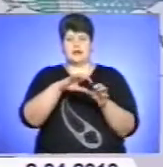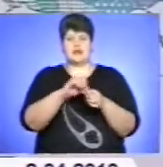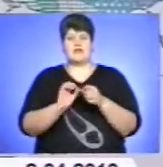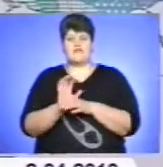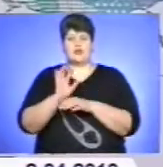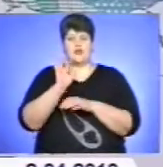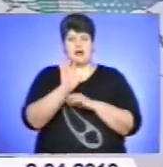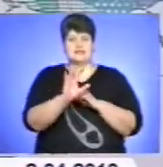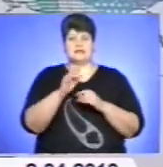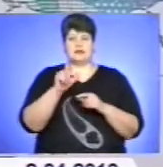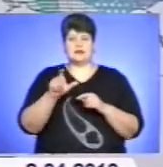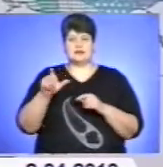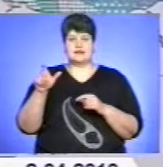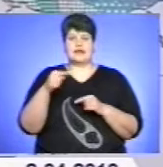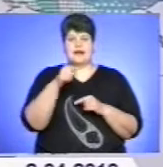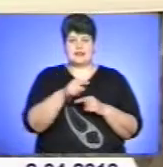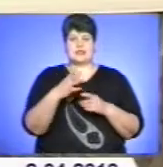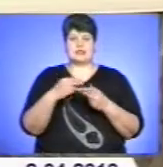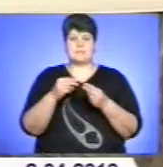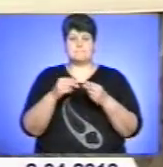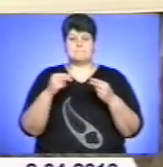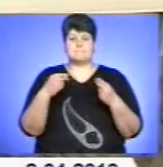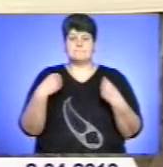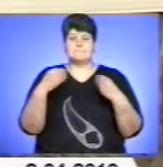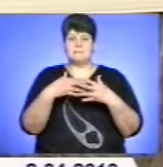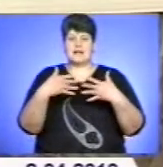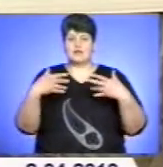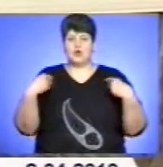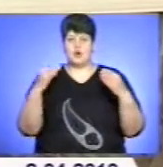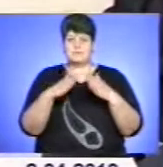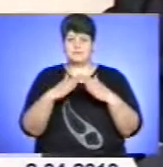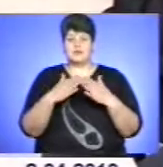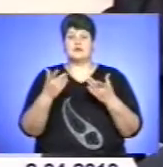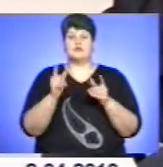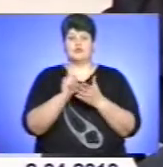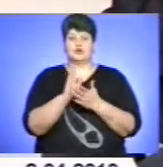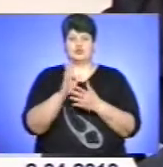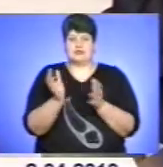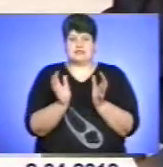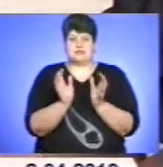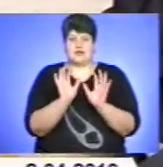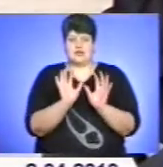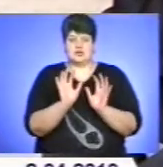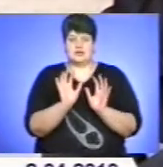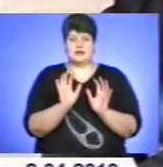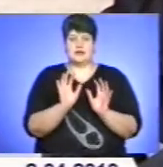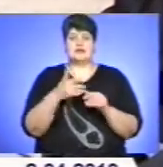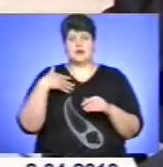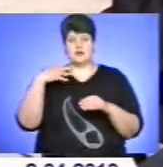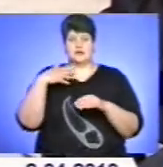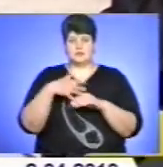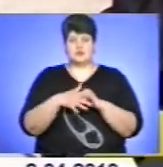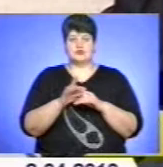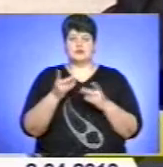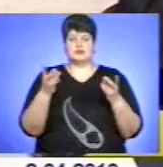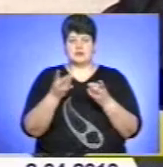майно збережене. Також Микола Азаров наголосив на важливості своєчасного проведення аграрних робіт. І, розуміється, необхідні спеціальні мери